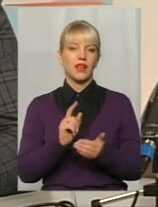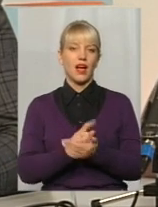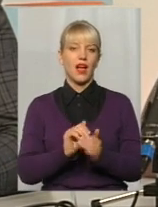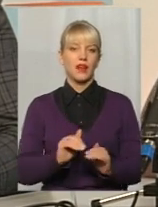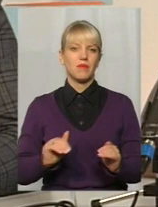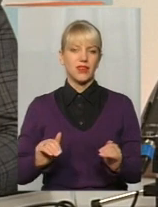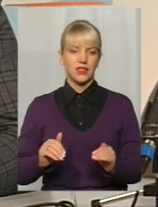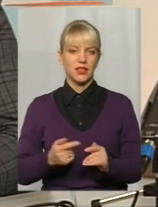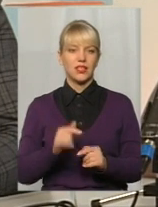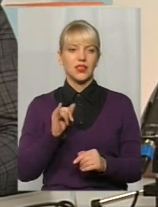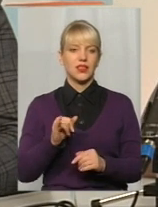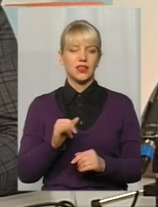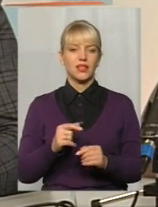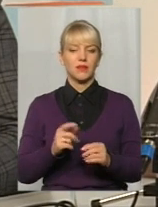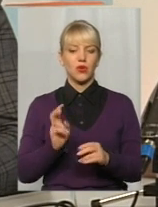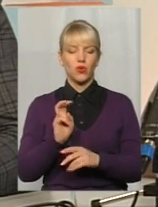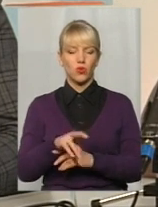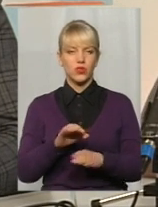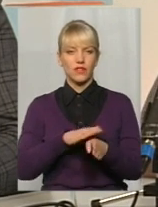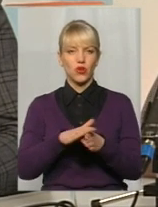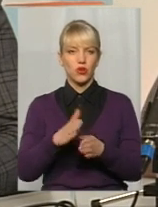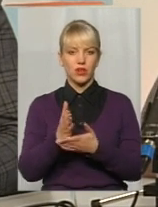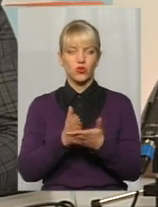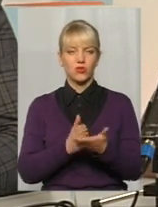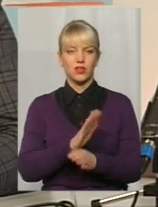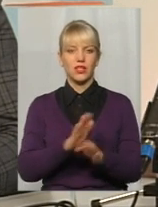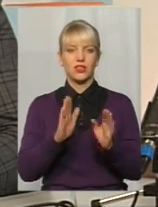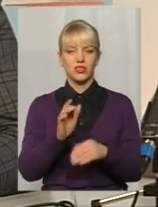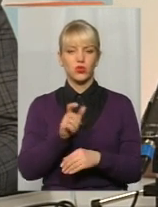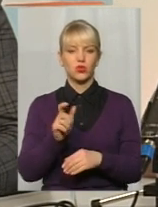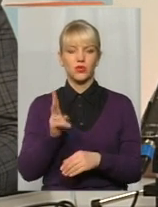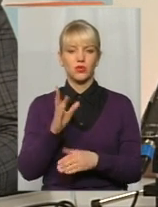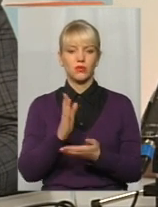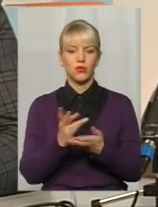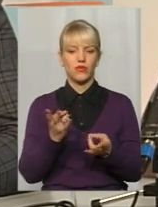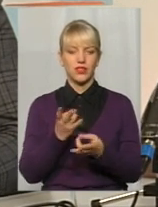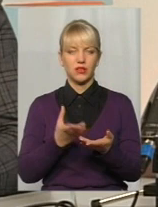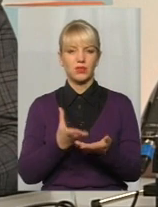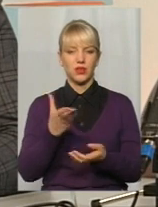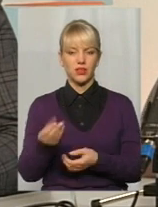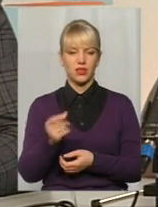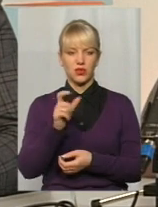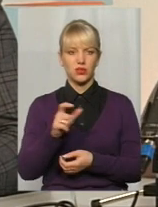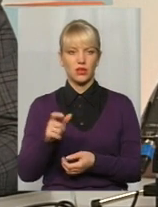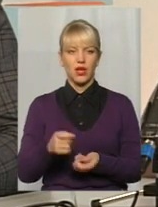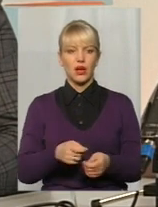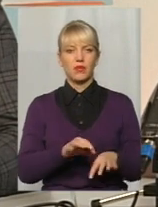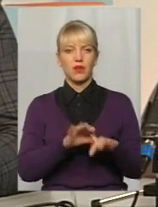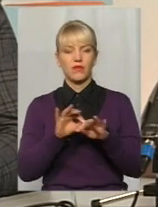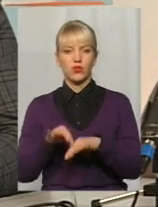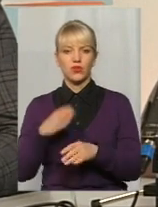Приходять до органів Державної виконавчої служби не лише ті особи, які мають платити аліменти. Приводять своїх дружин,